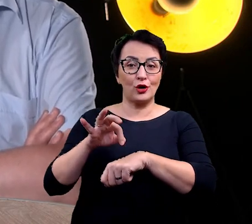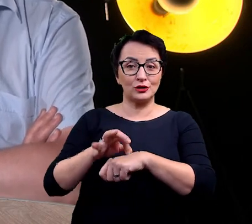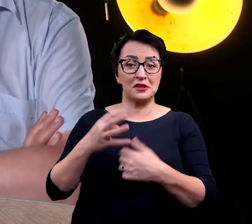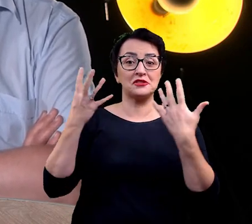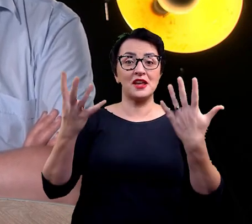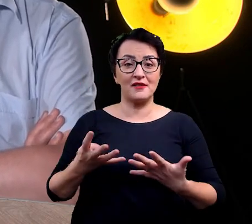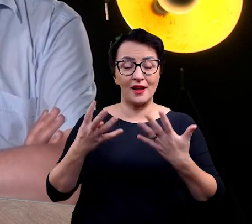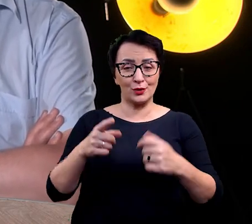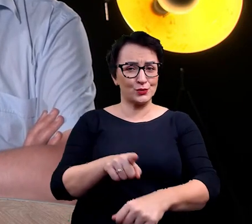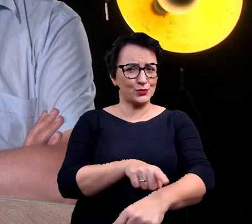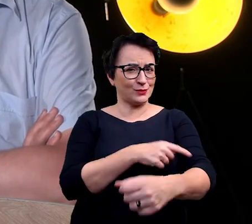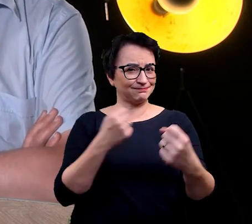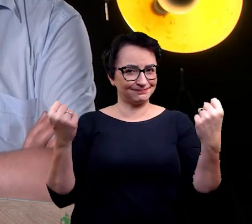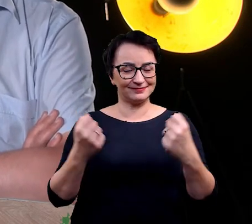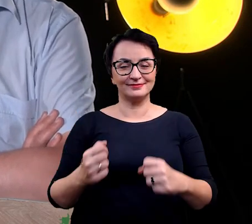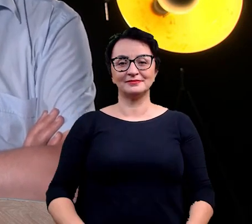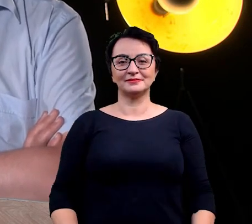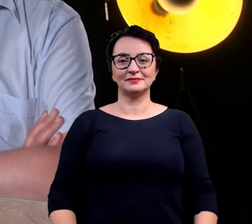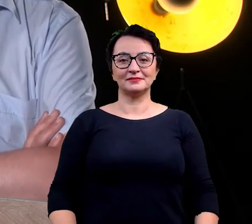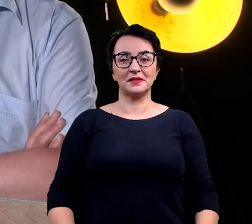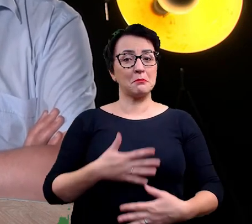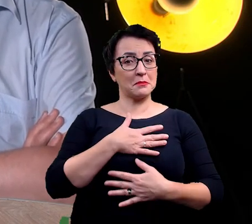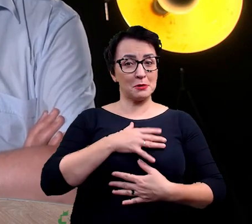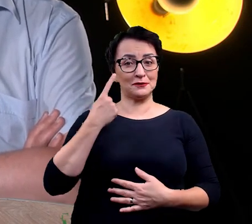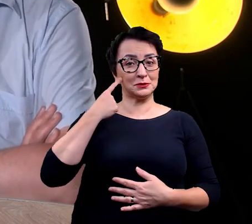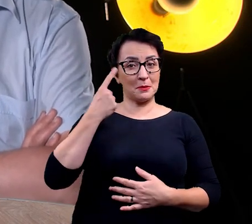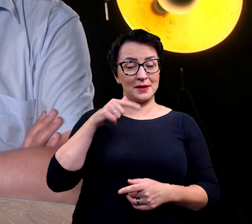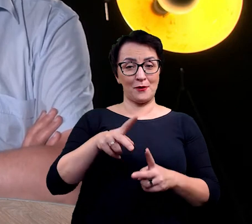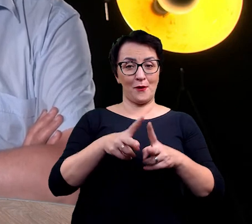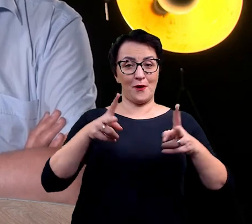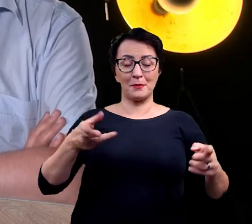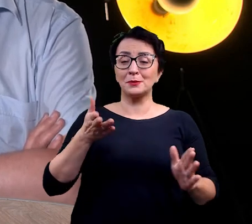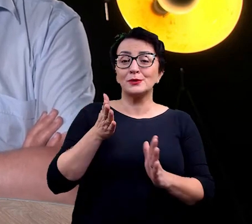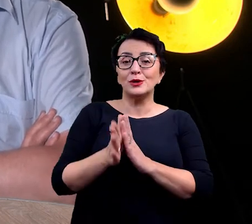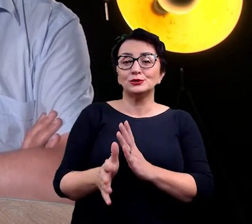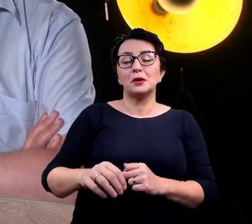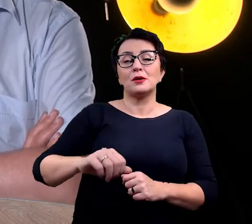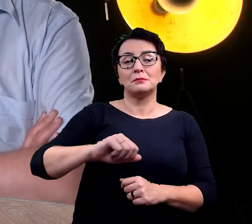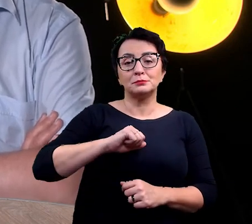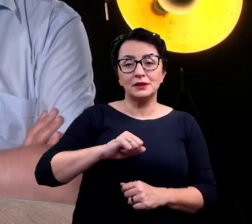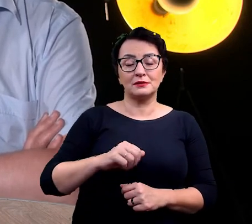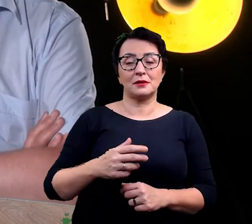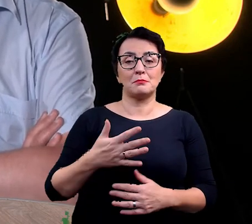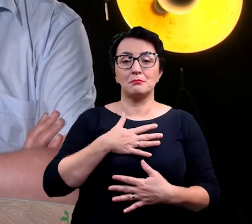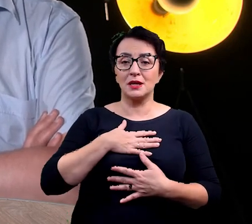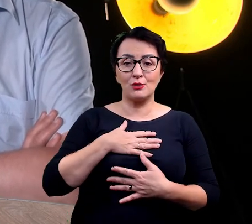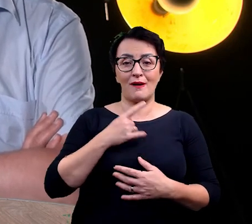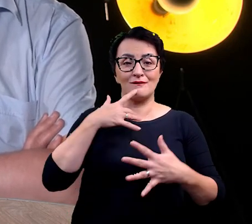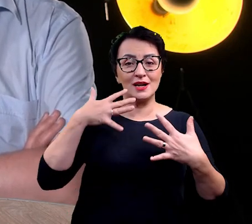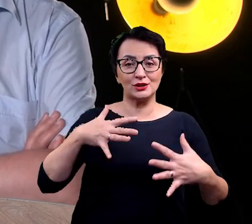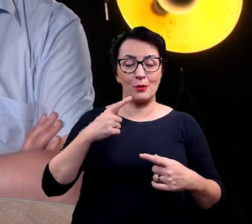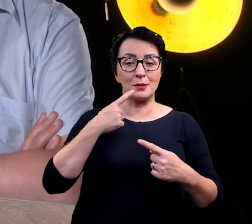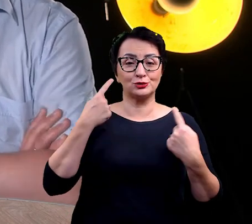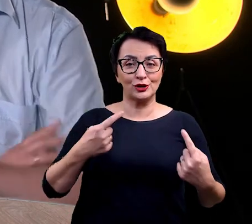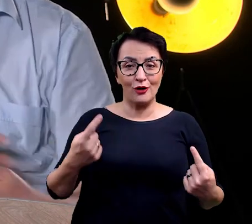czasu. Bardzo miło wspominam ten okres. To znaczy to była po prostu miła, fajna przygoda, wesoła, pozwalająca mi